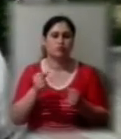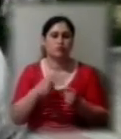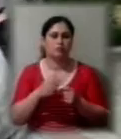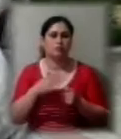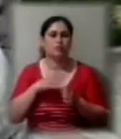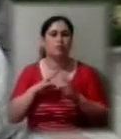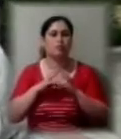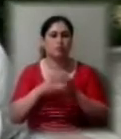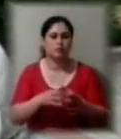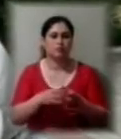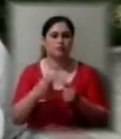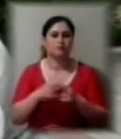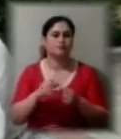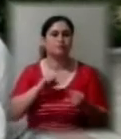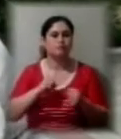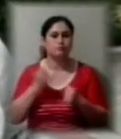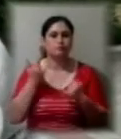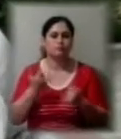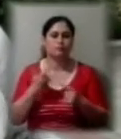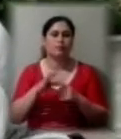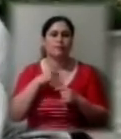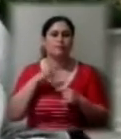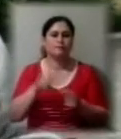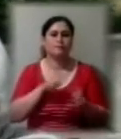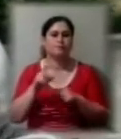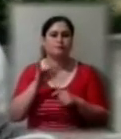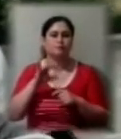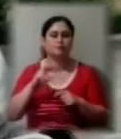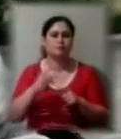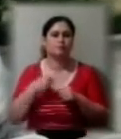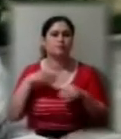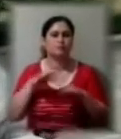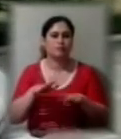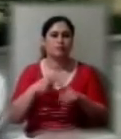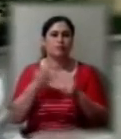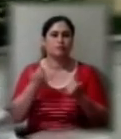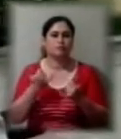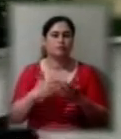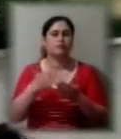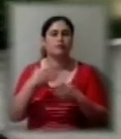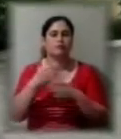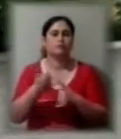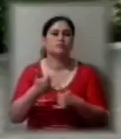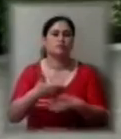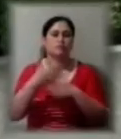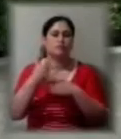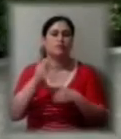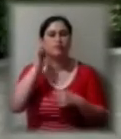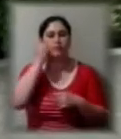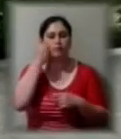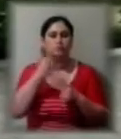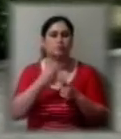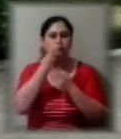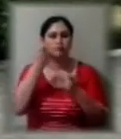перенапружена, ми повинні перенести фестиваль. І тому ми вирішили символічно підняти все-таки прапор «Мельпомени», сповістити своїм друзям